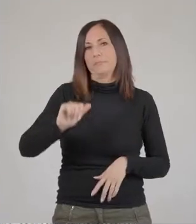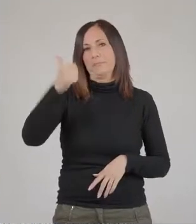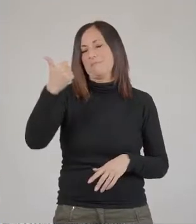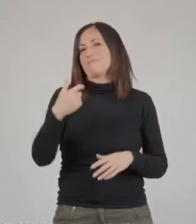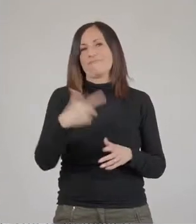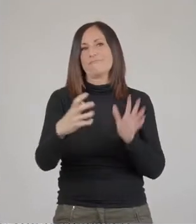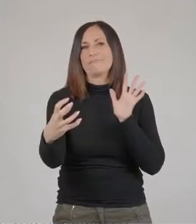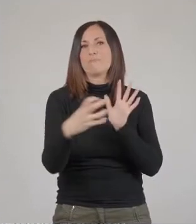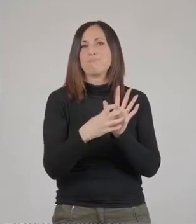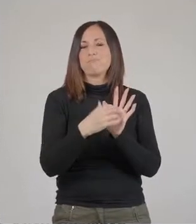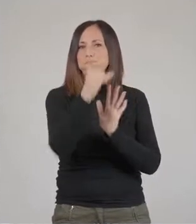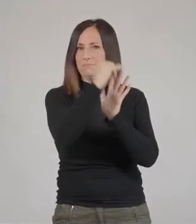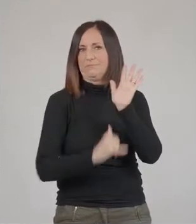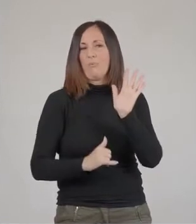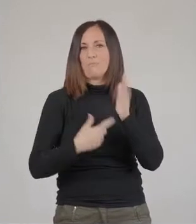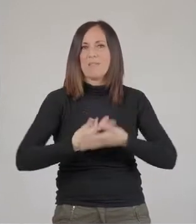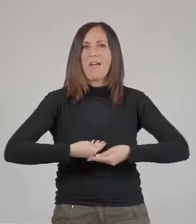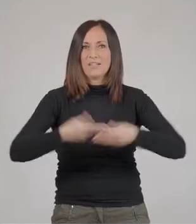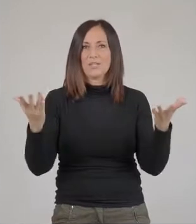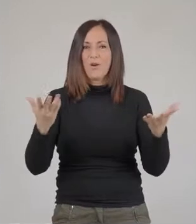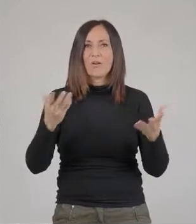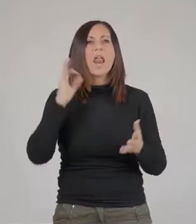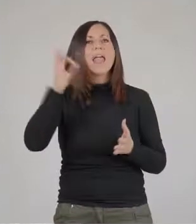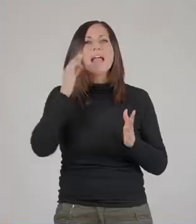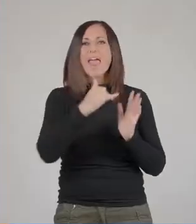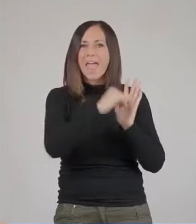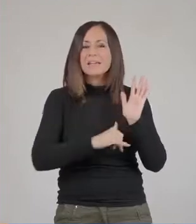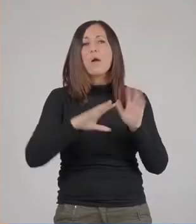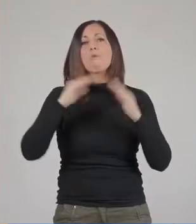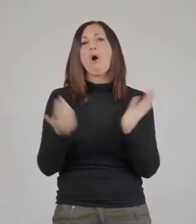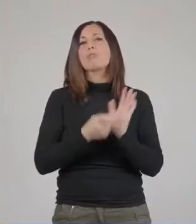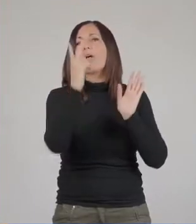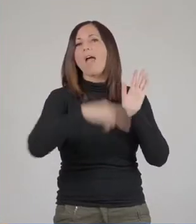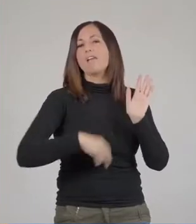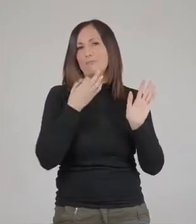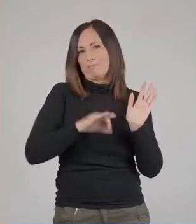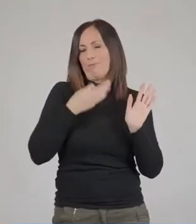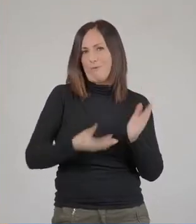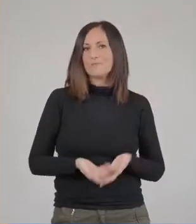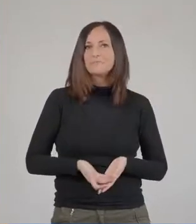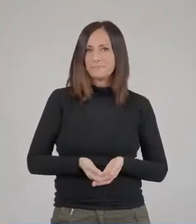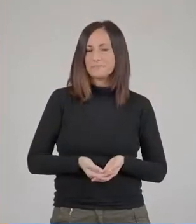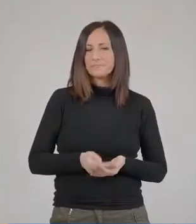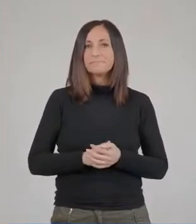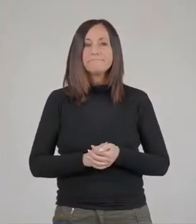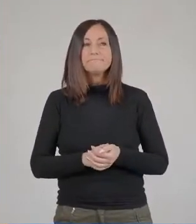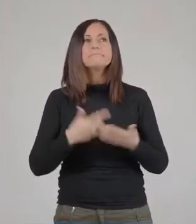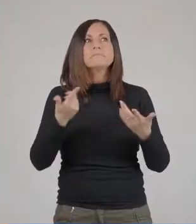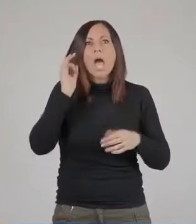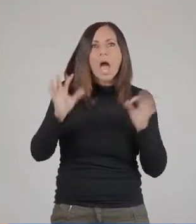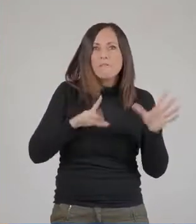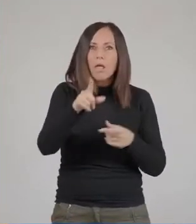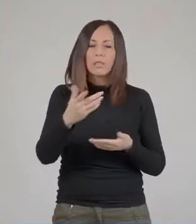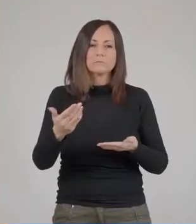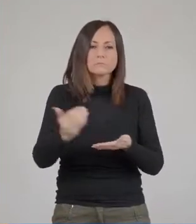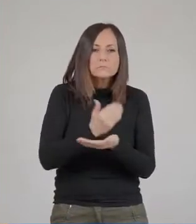delle pubblicazioni scientifiche, spesso lingua inglese, che vengono poi lette in tutto il mondo. Ma in alcuni casi, laddove i